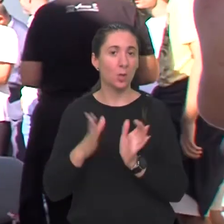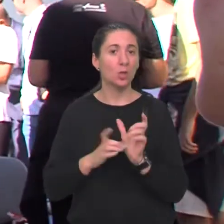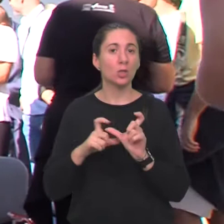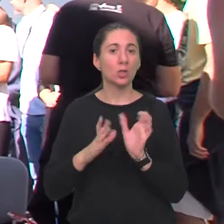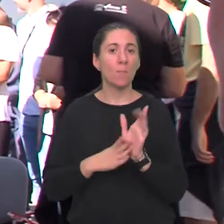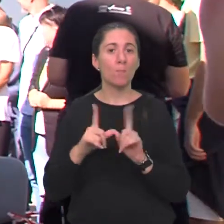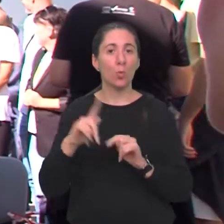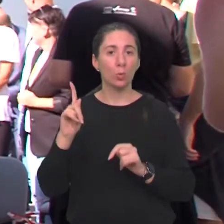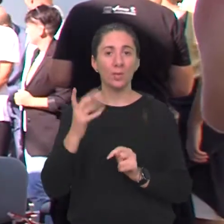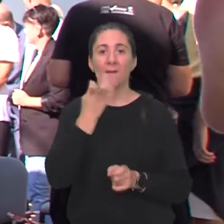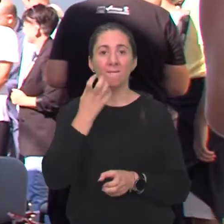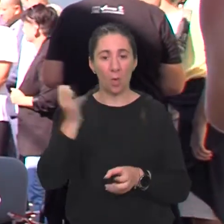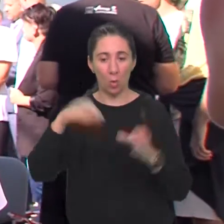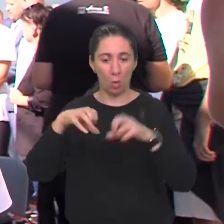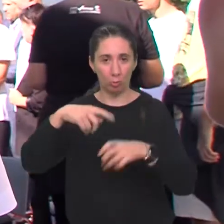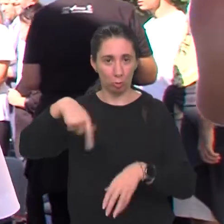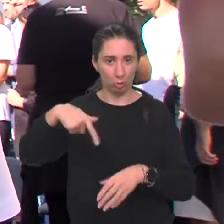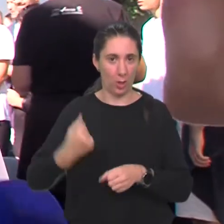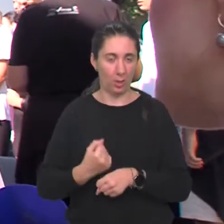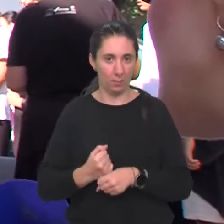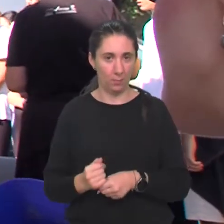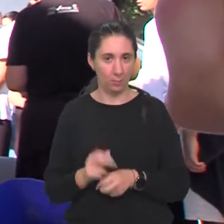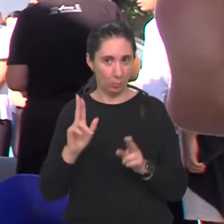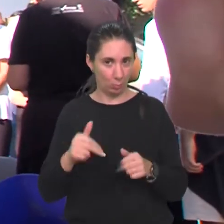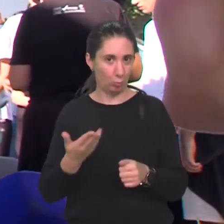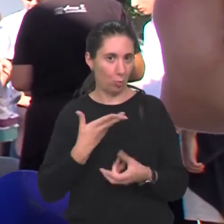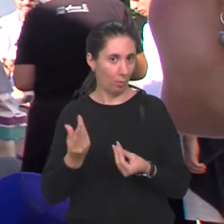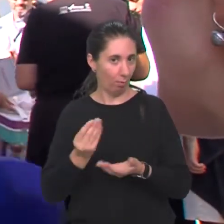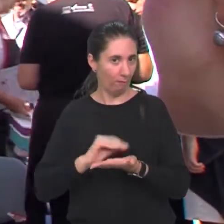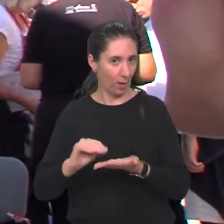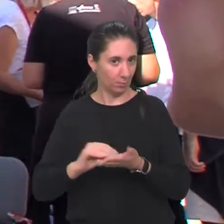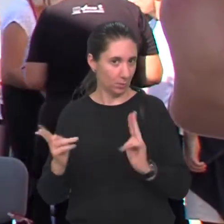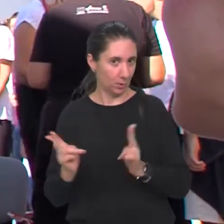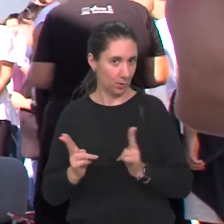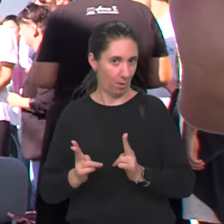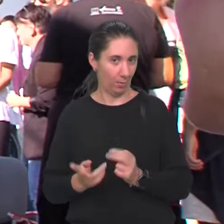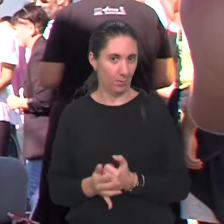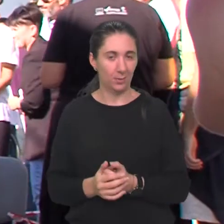napraviti, s vočan. Možemo li dobiti neki recept, kratki?